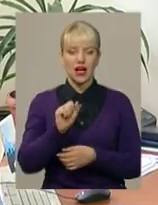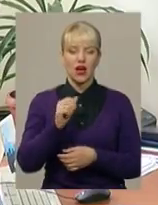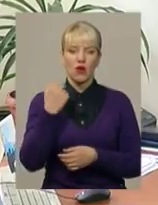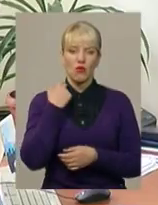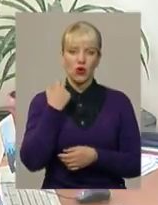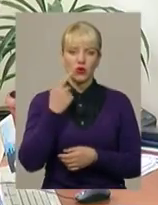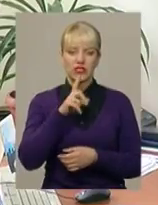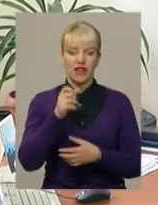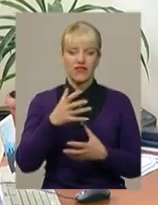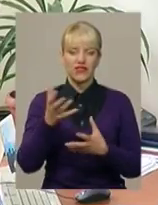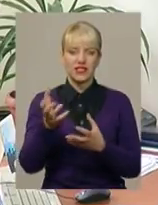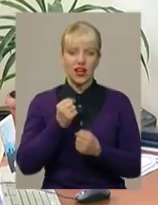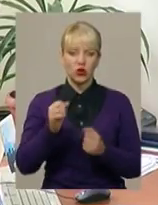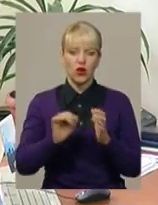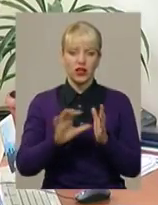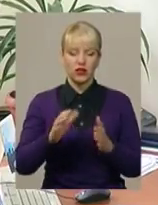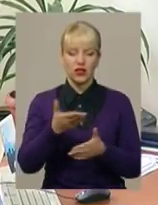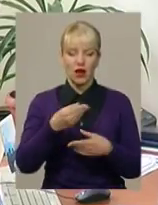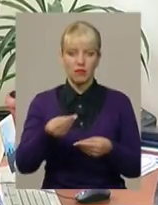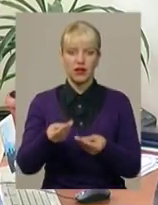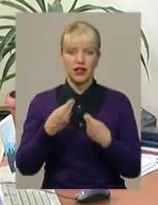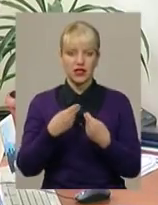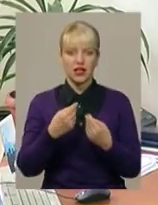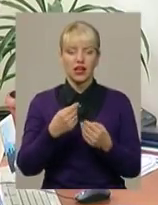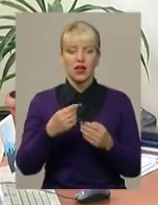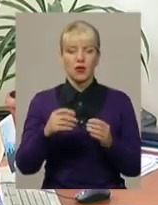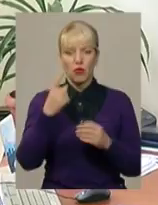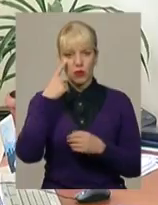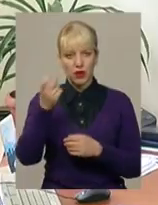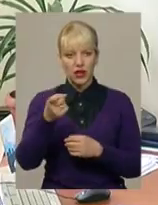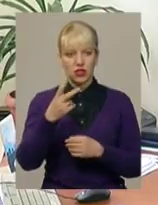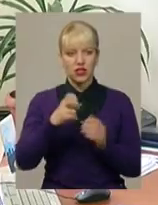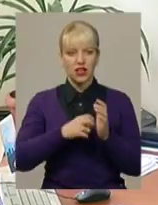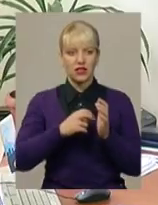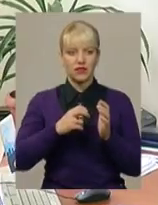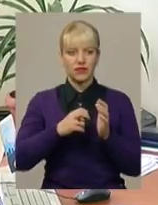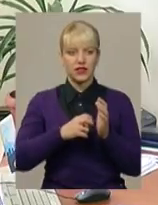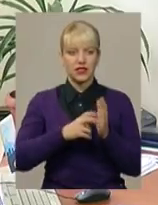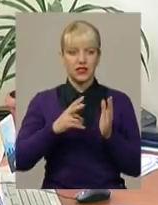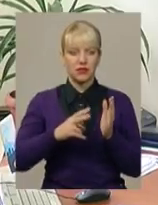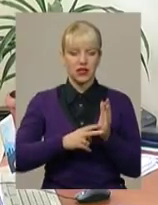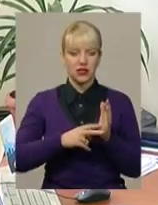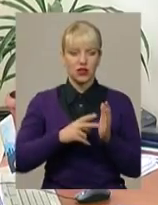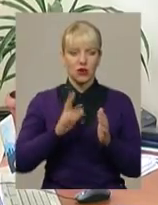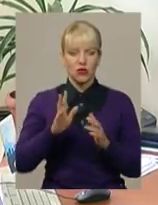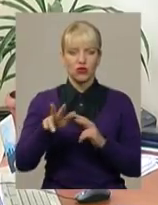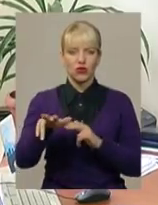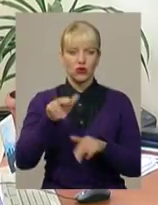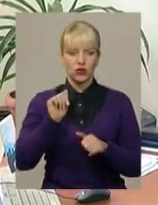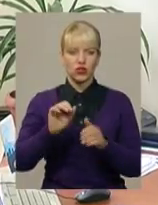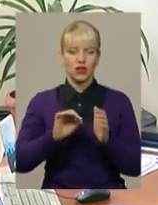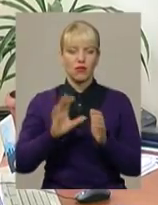за взяту електроенергію. Нам приносять попередження, було попередження нам на 19 число на відключення електроенергії з повністю цього водоканалу.